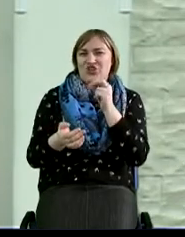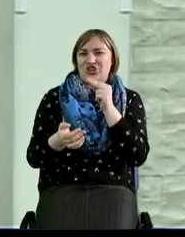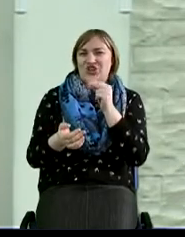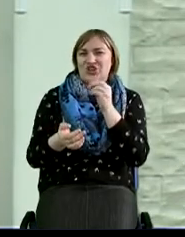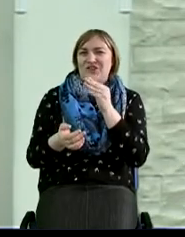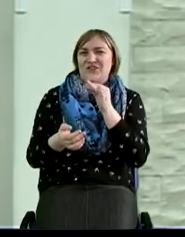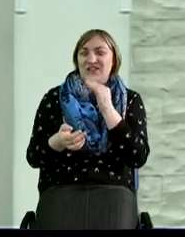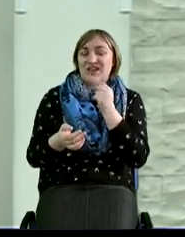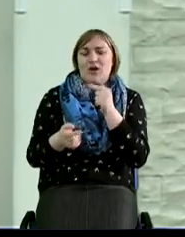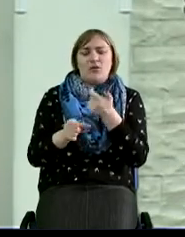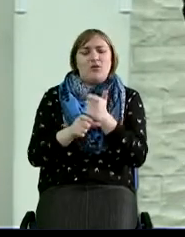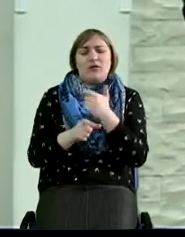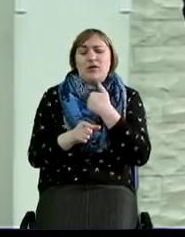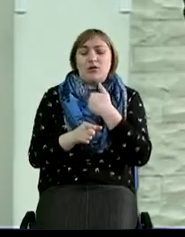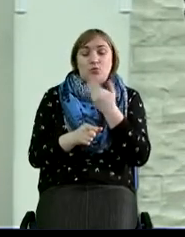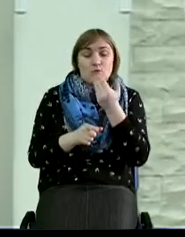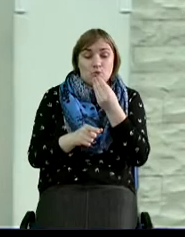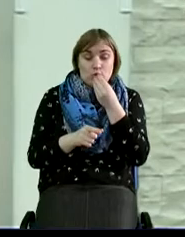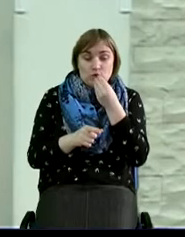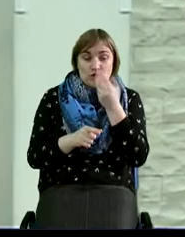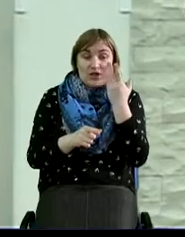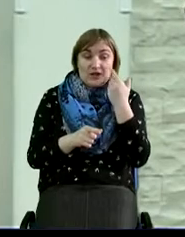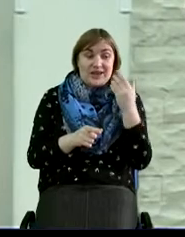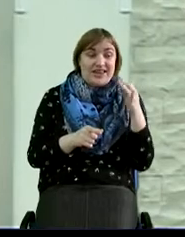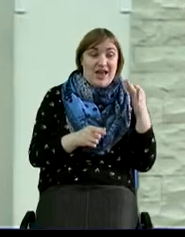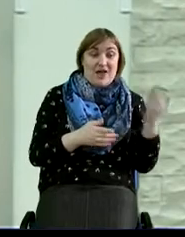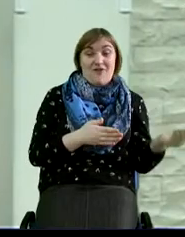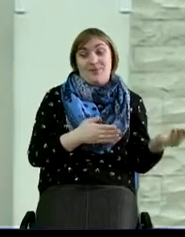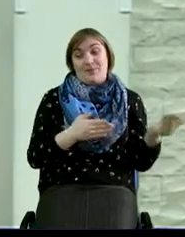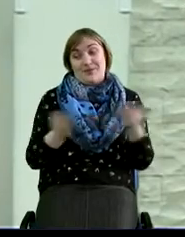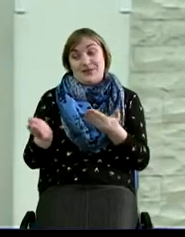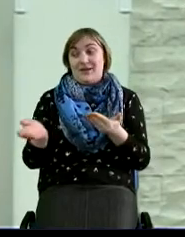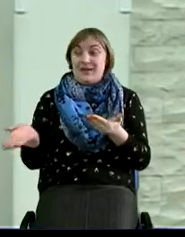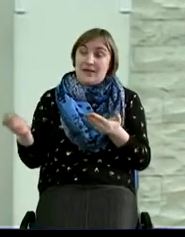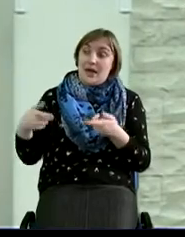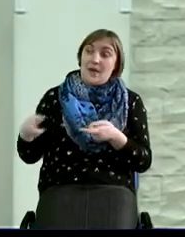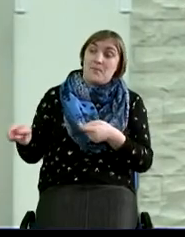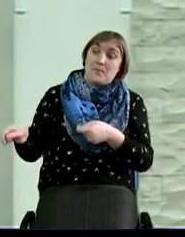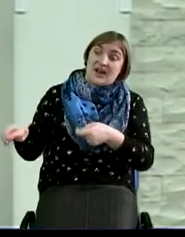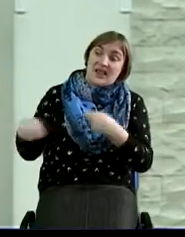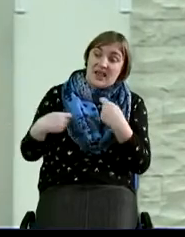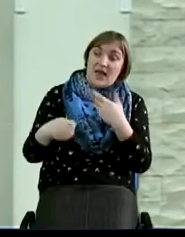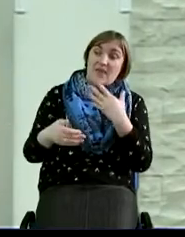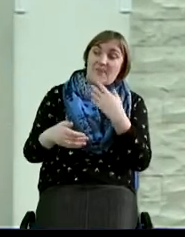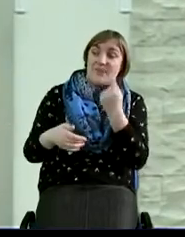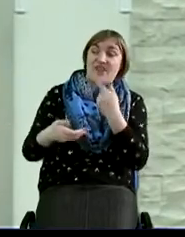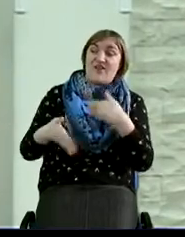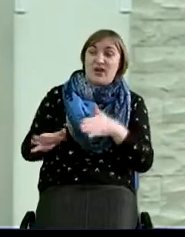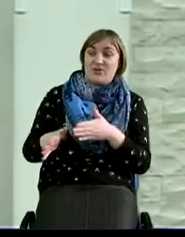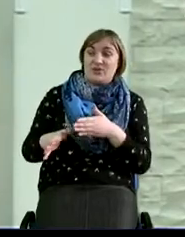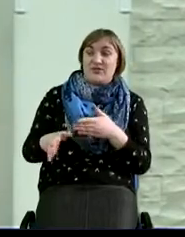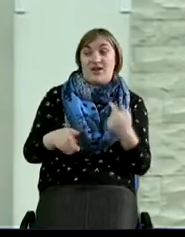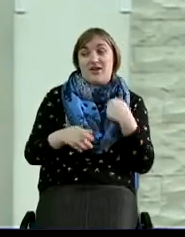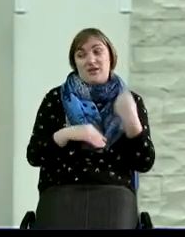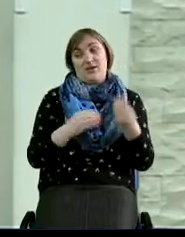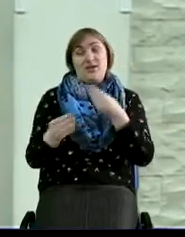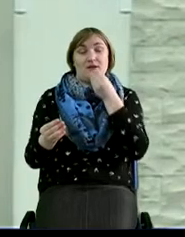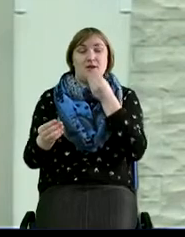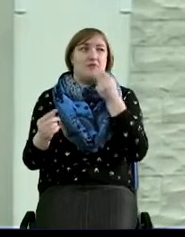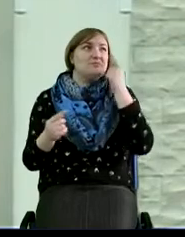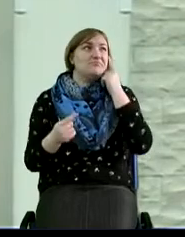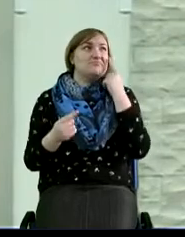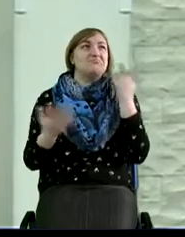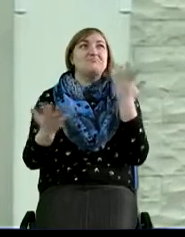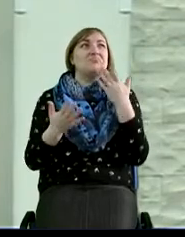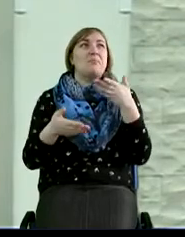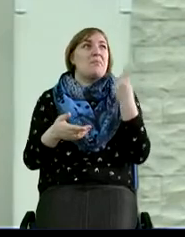хотел есть, что в результате, когда Иаков ему предложил продать свое первородство за эту похлебку, он подумал, а что мне это первородство, что